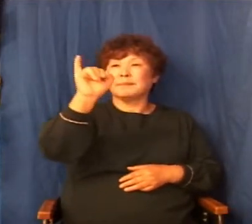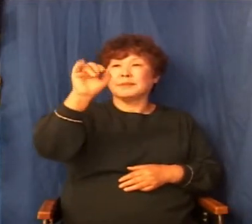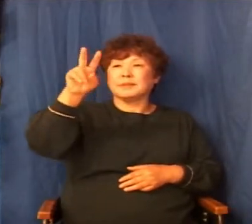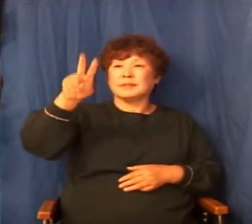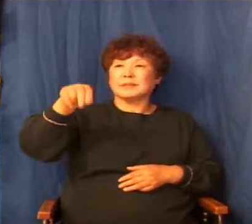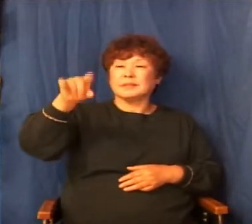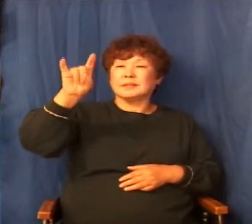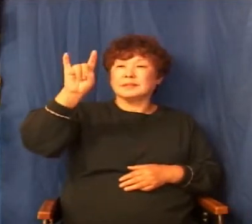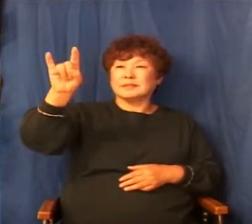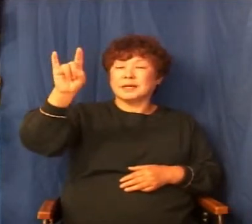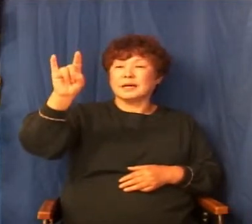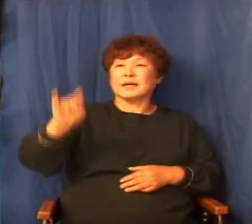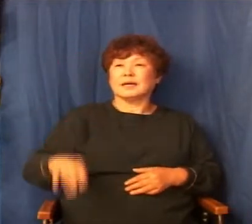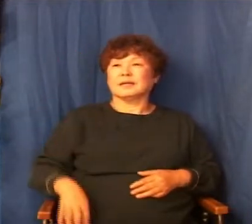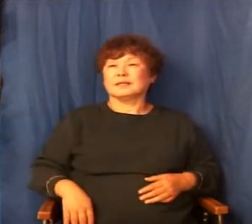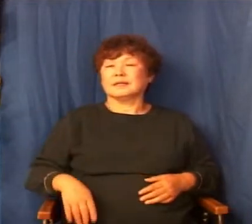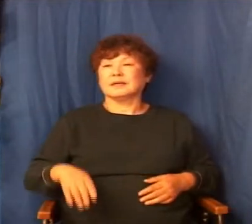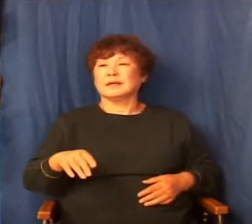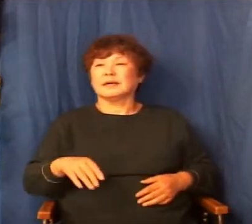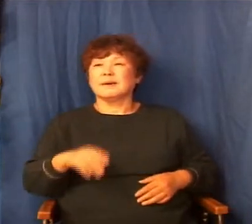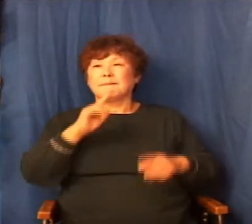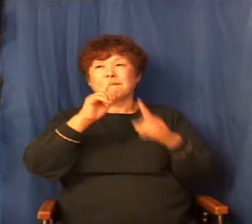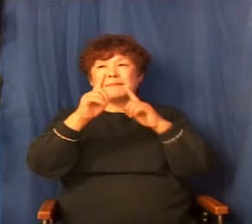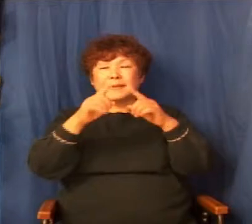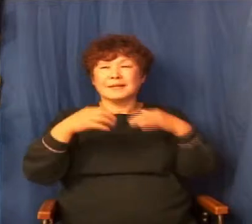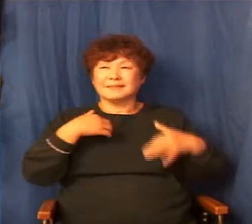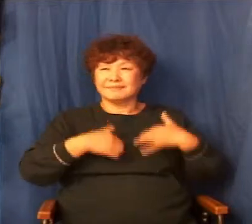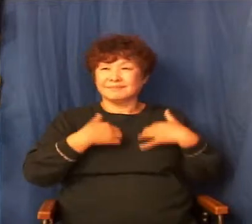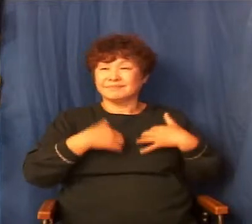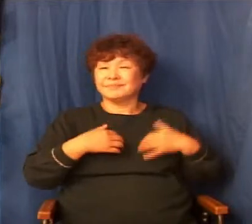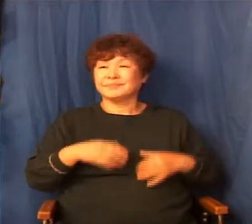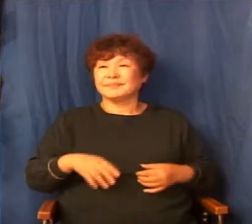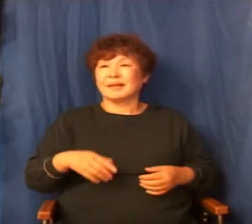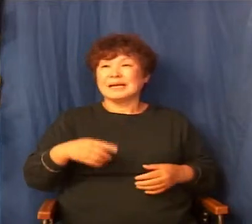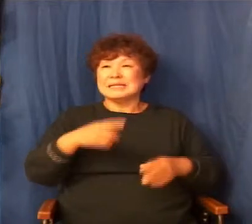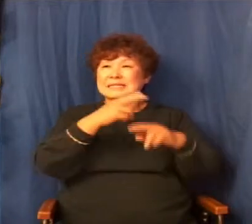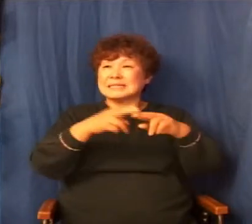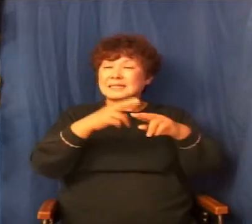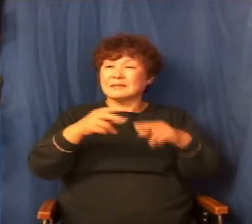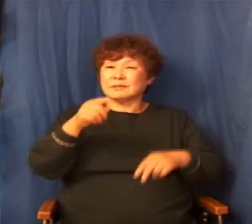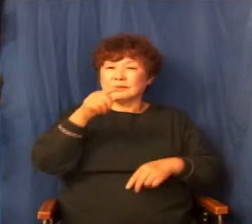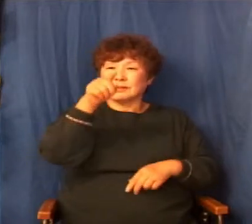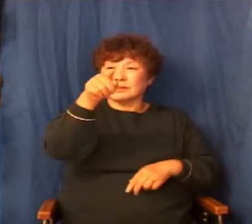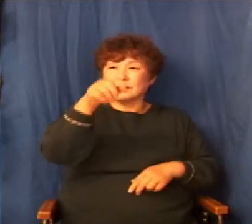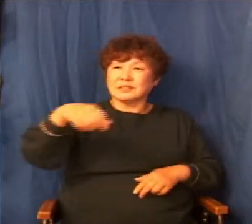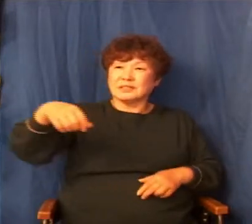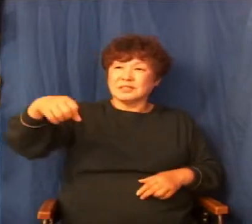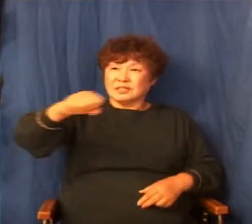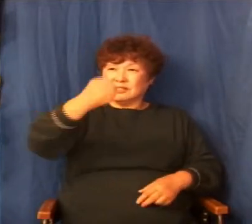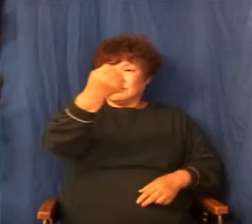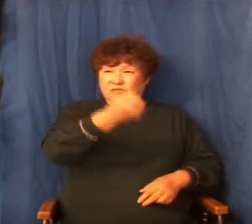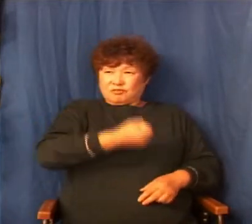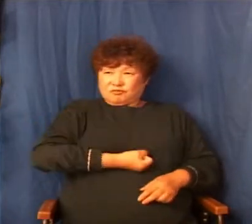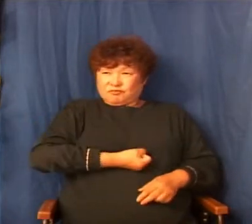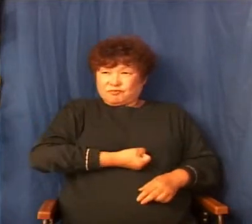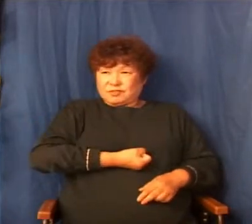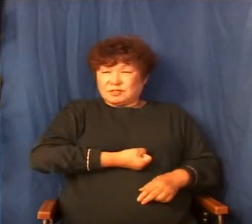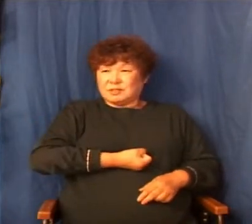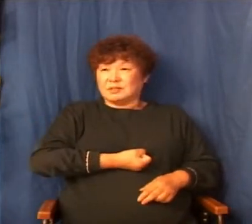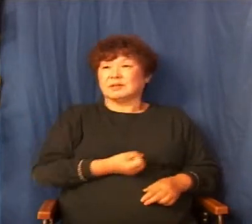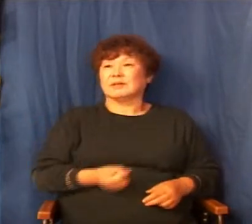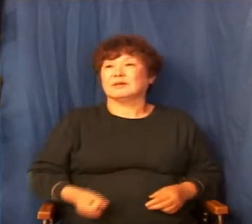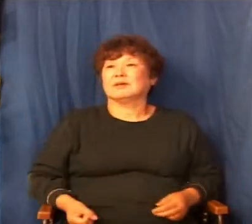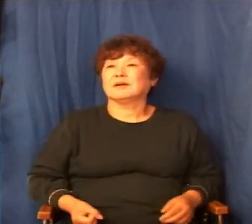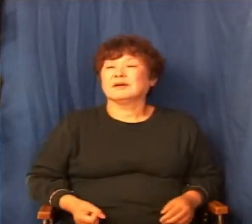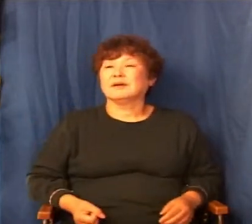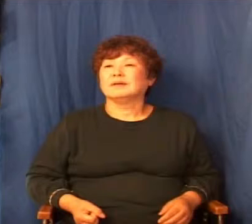내가 창으로 그를 찔러서 이 말씀을 보면 사울은 두 번씩이나 다윗을 창으로